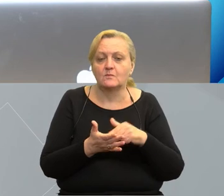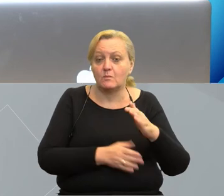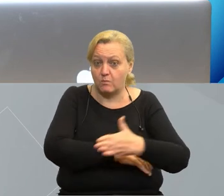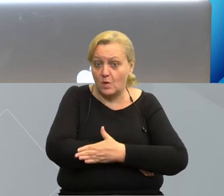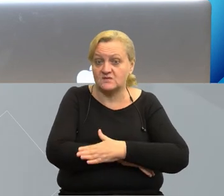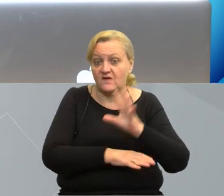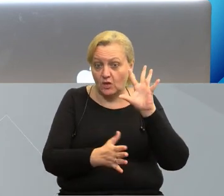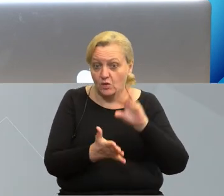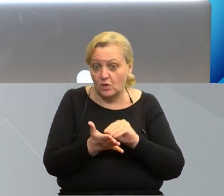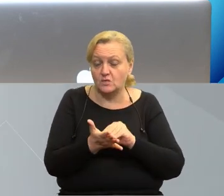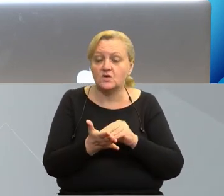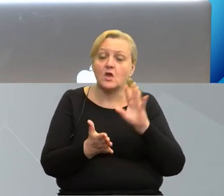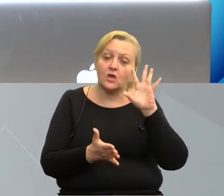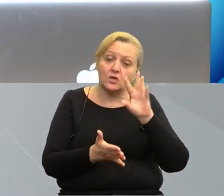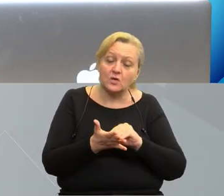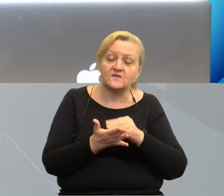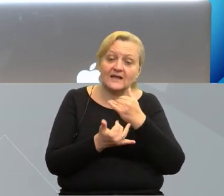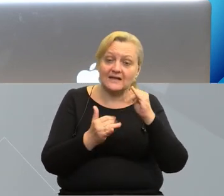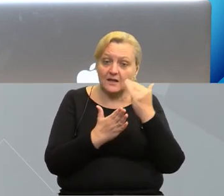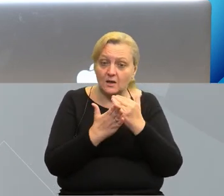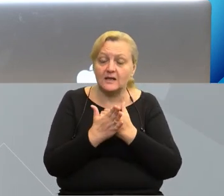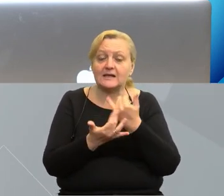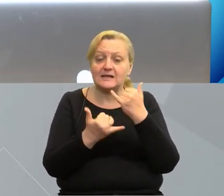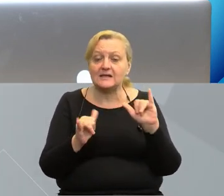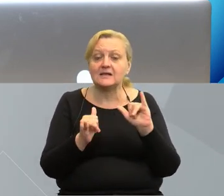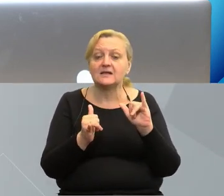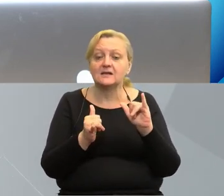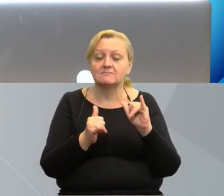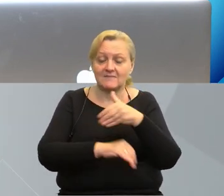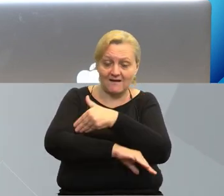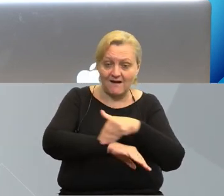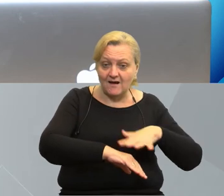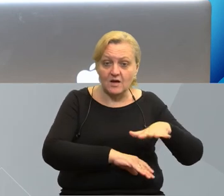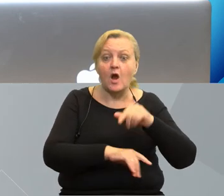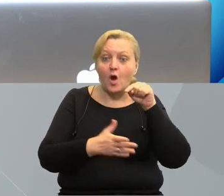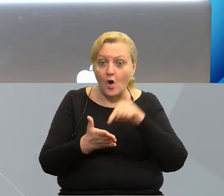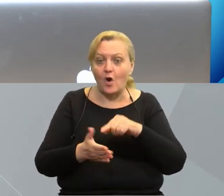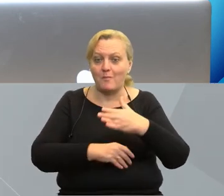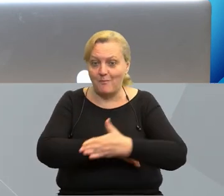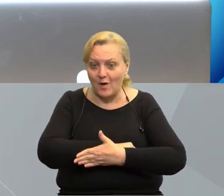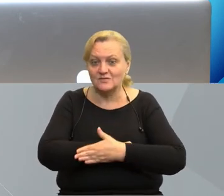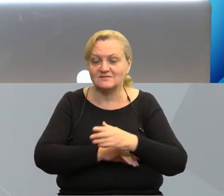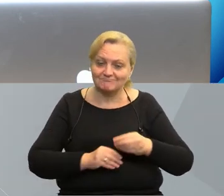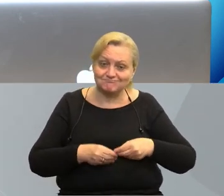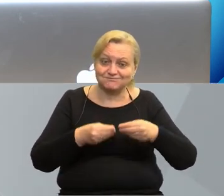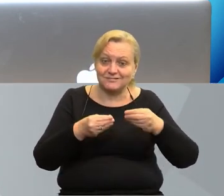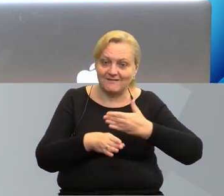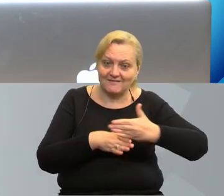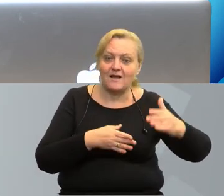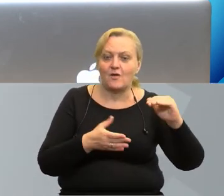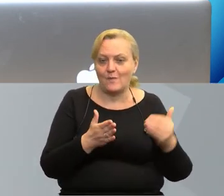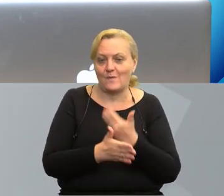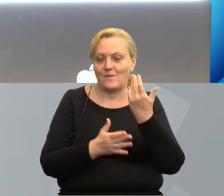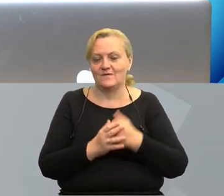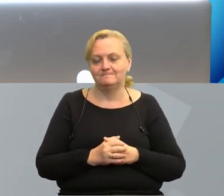naszych doświadczeniach, na doświadczeniach z innych programów, z innych kawałków granic i budujmy na tym coś nowego.